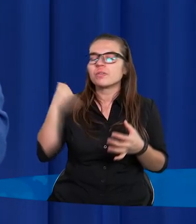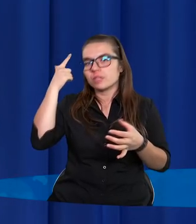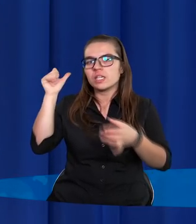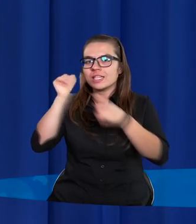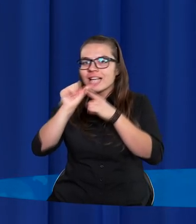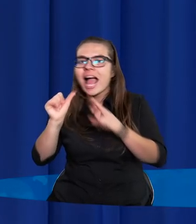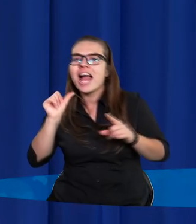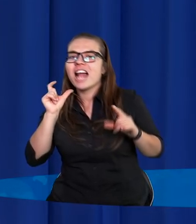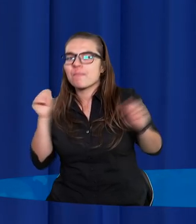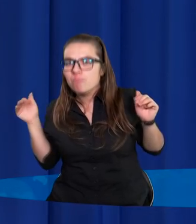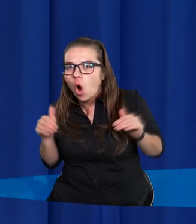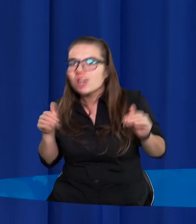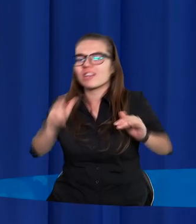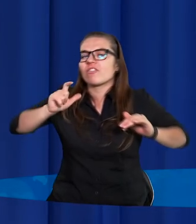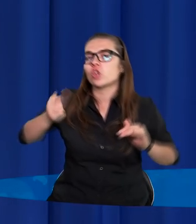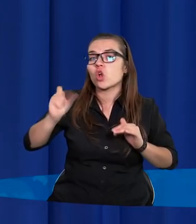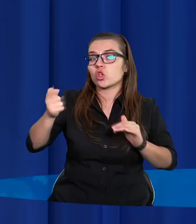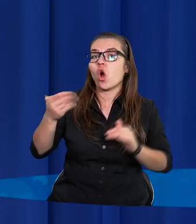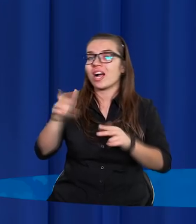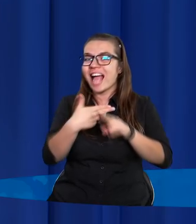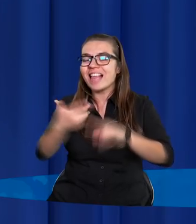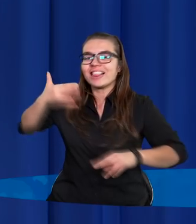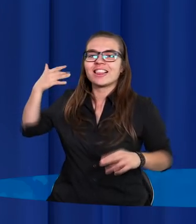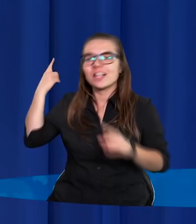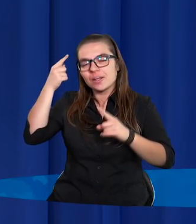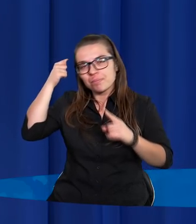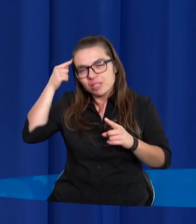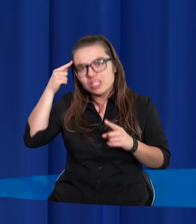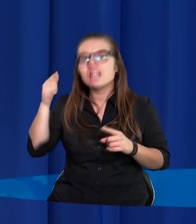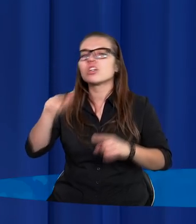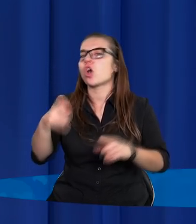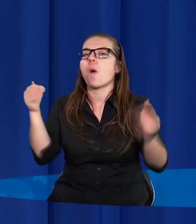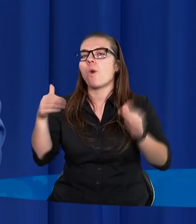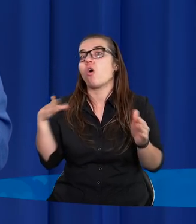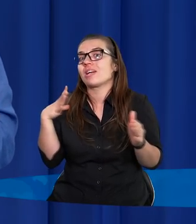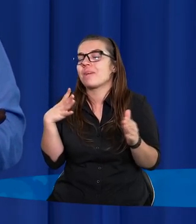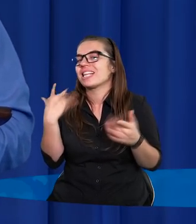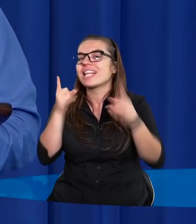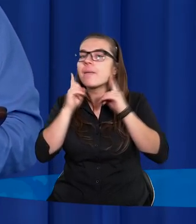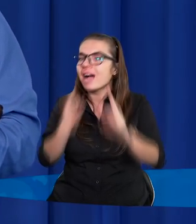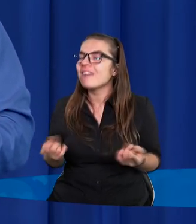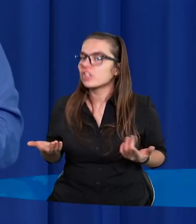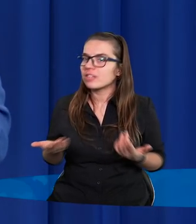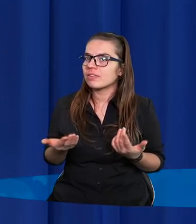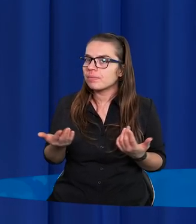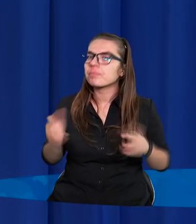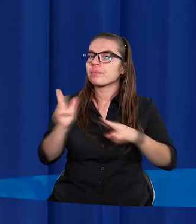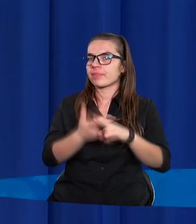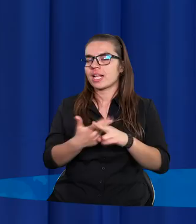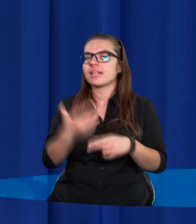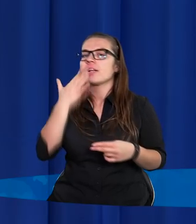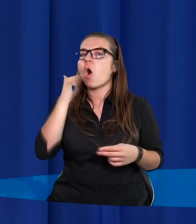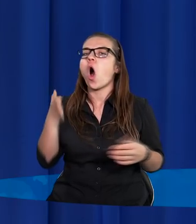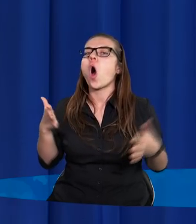możliwe, że to, w co wierzyliśmy przez całe życie, może nie być prawdziwe. I teraz, kiedy mówimy